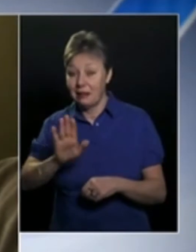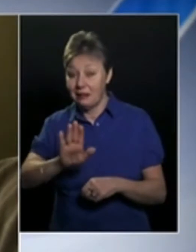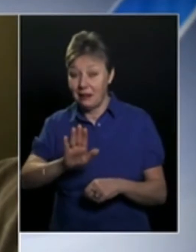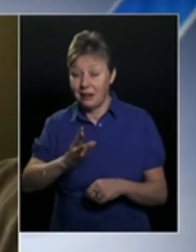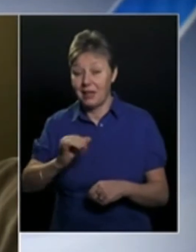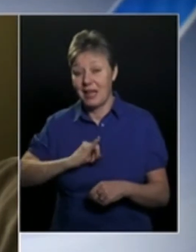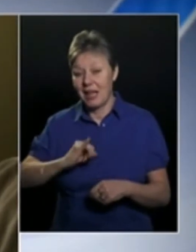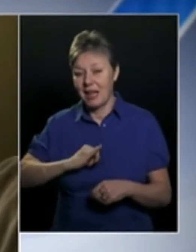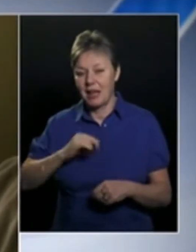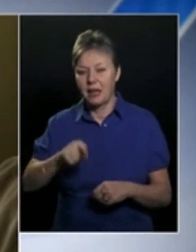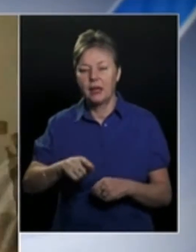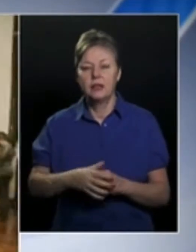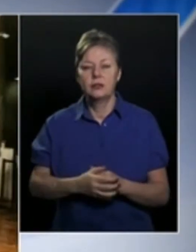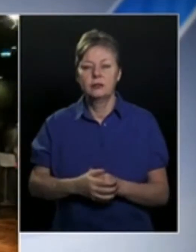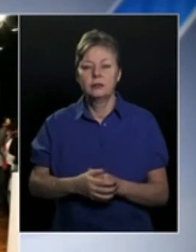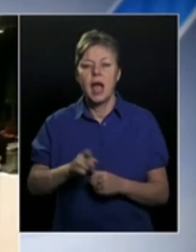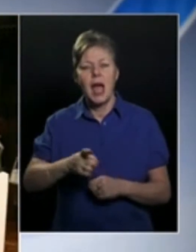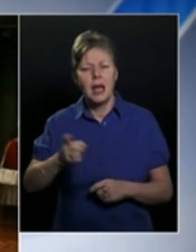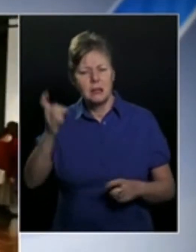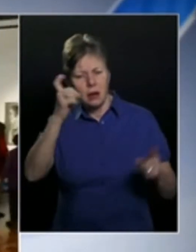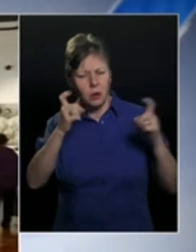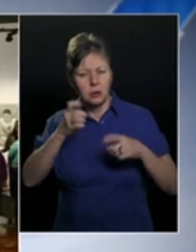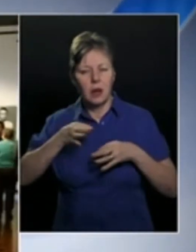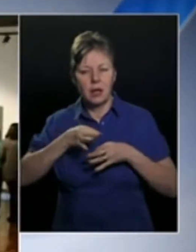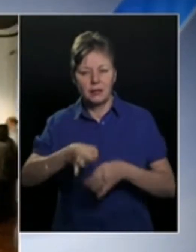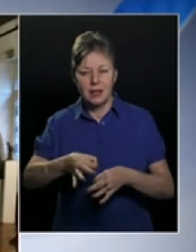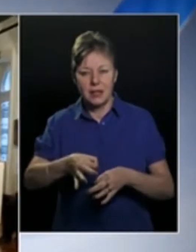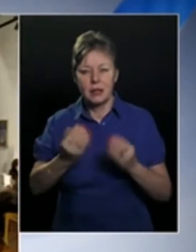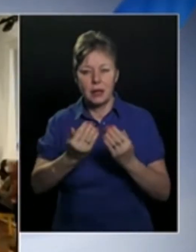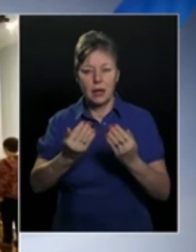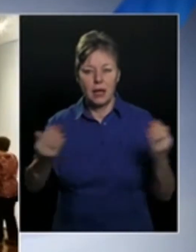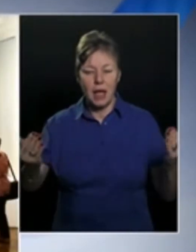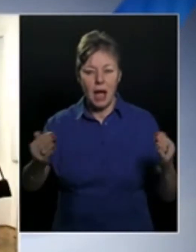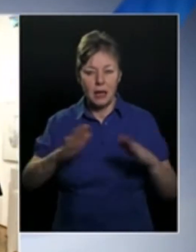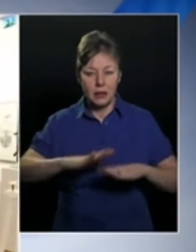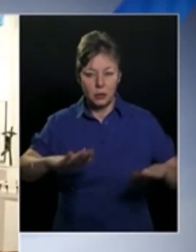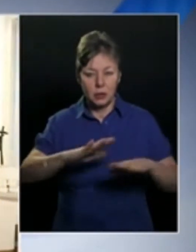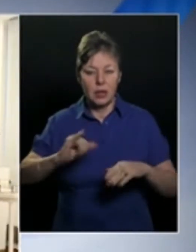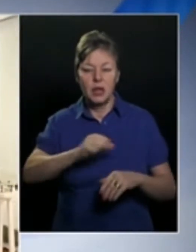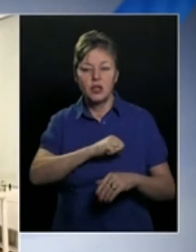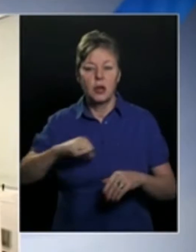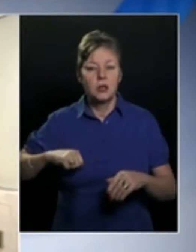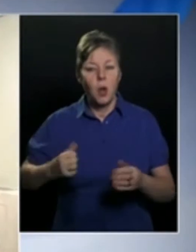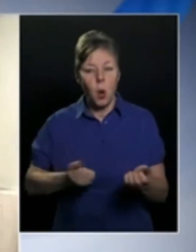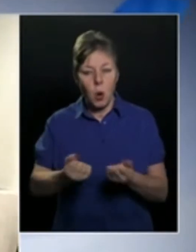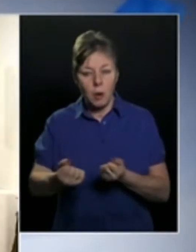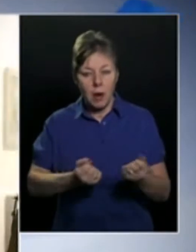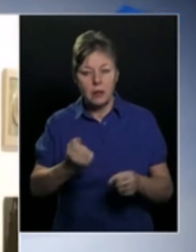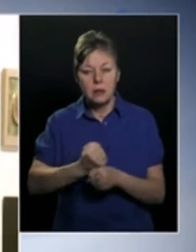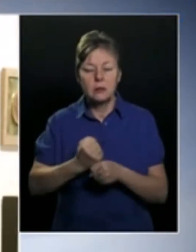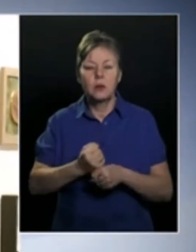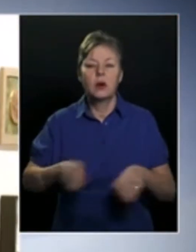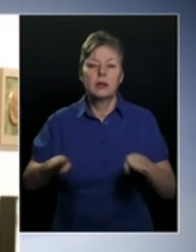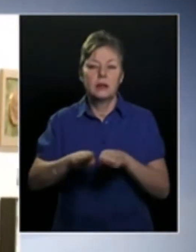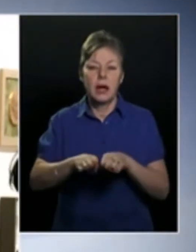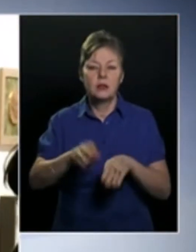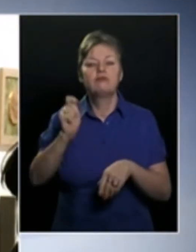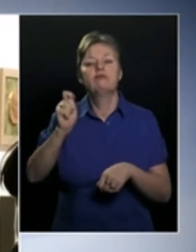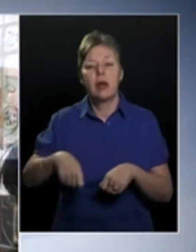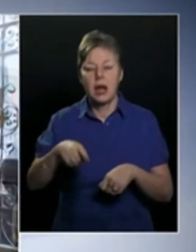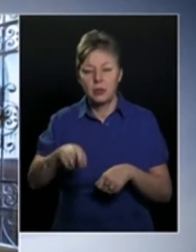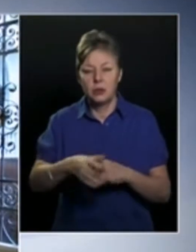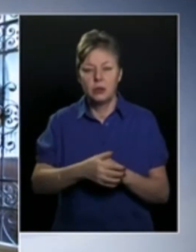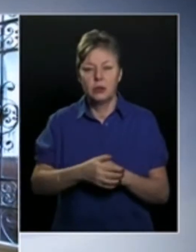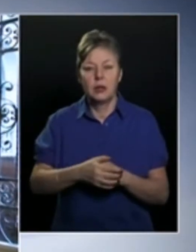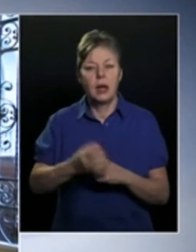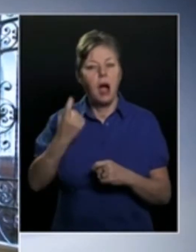mindenki számára érdekes lehet. Ez a gondolat vezérelte a kiállító tér és az önkormányzat munkatársait, amikor